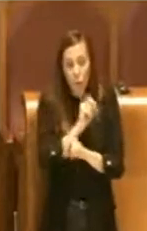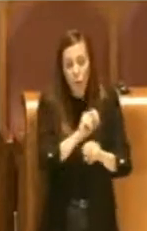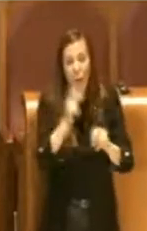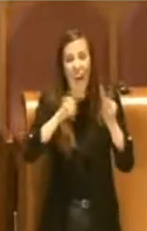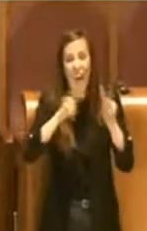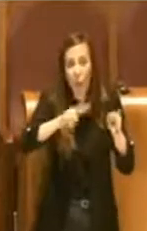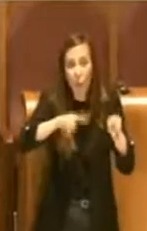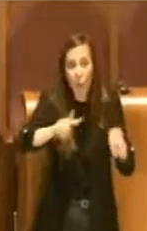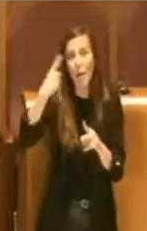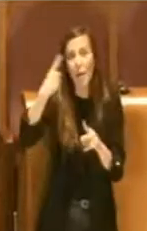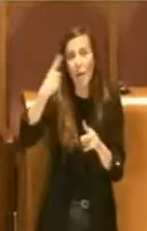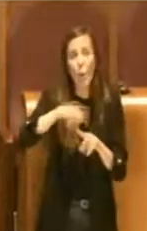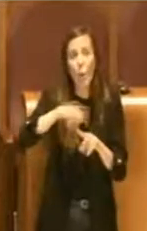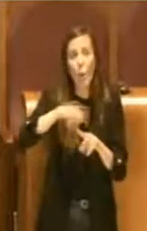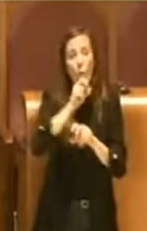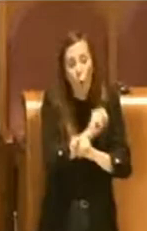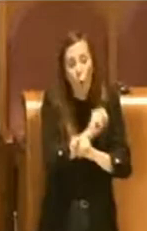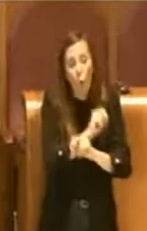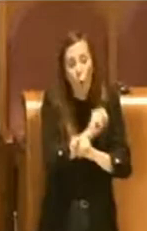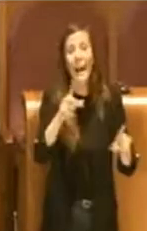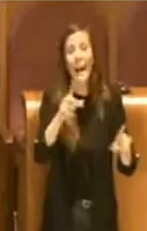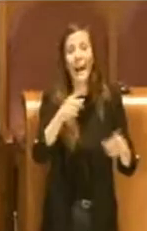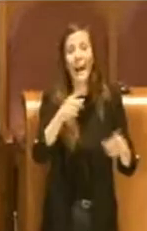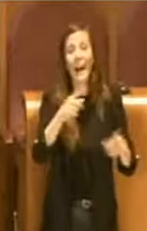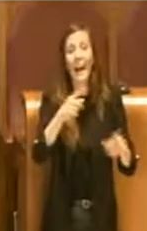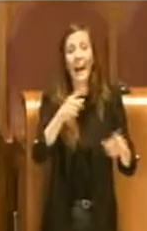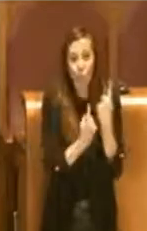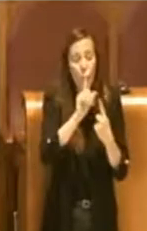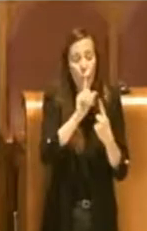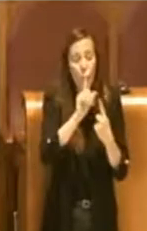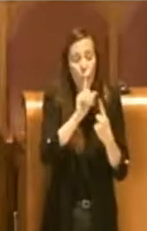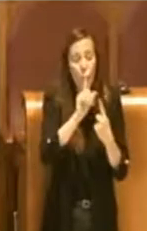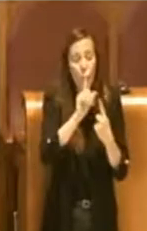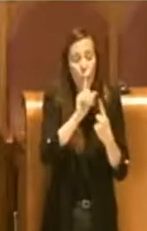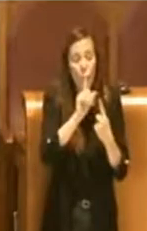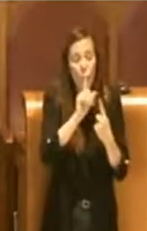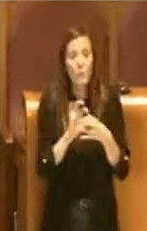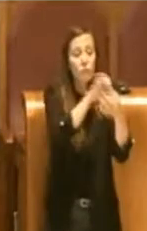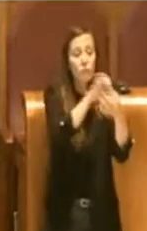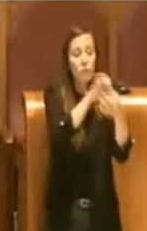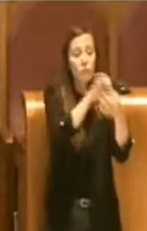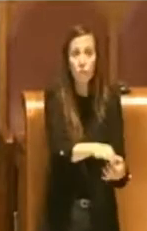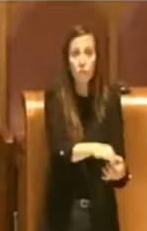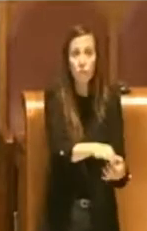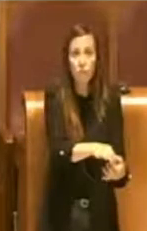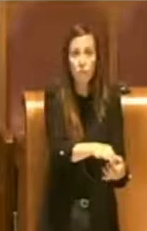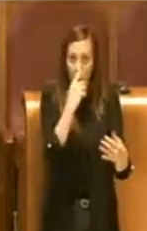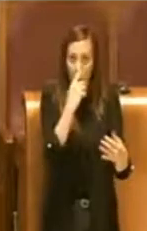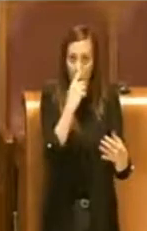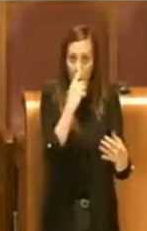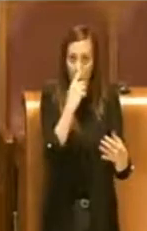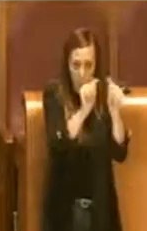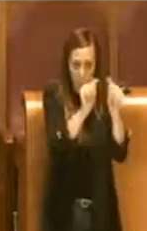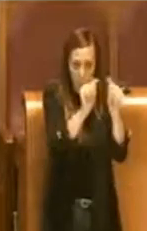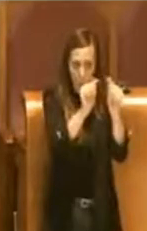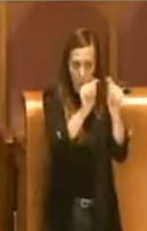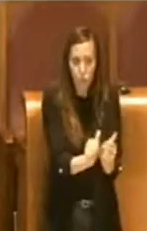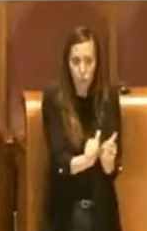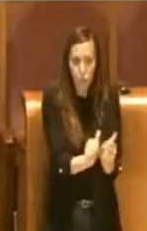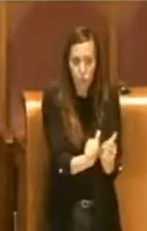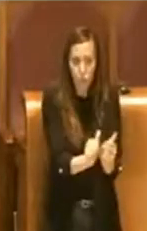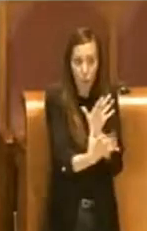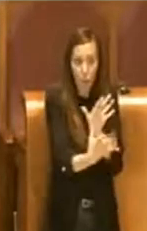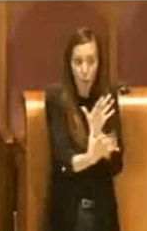è conforme alle prescrizioni e va rimossa. Mi sembra che in tantissimi altri casi